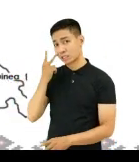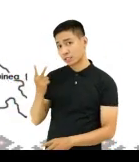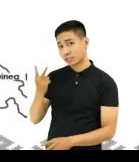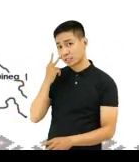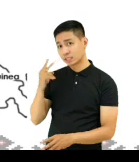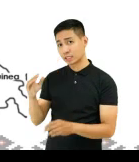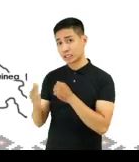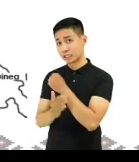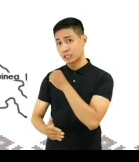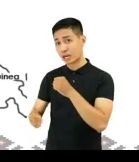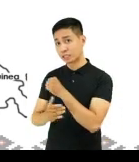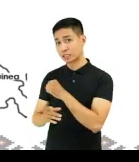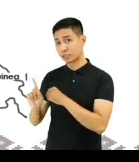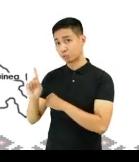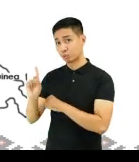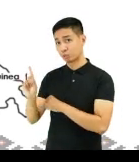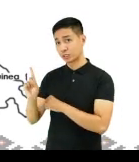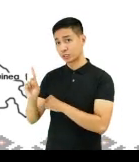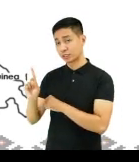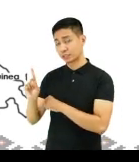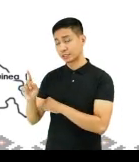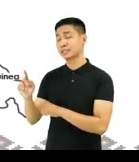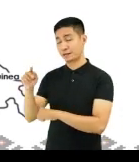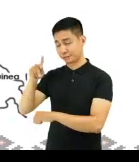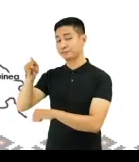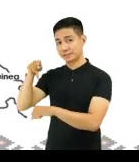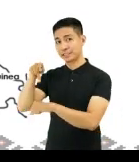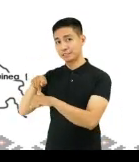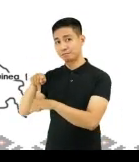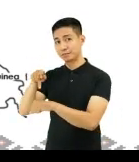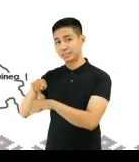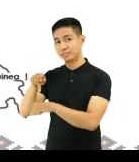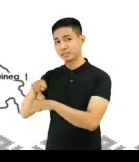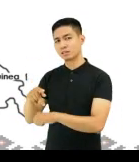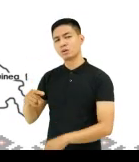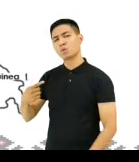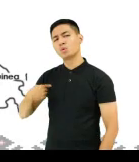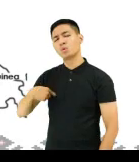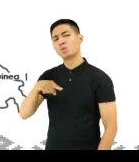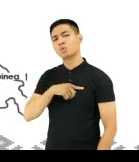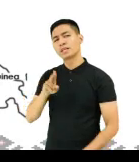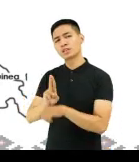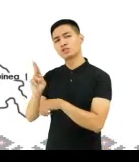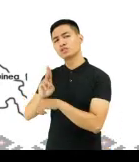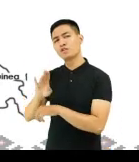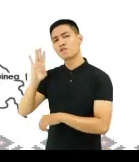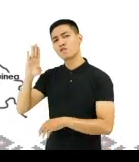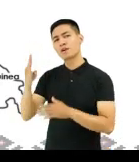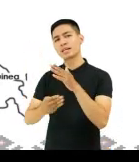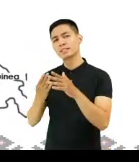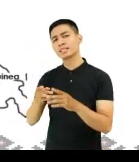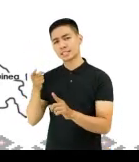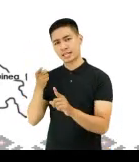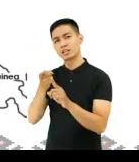matatagpuan natin ang ating bansa. Ito ang bansang Pilipinas. Gamit ang kaalaman sa